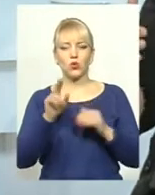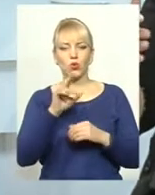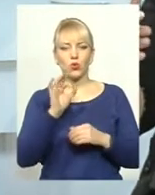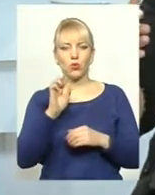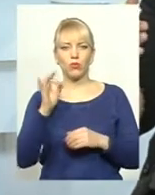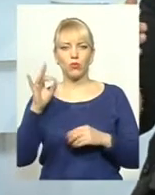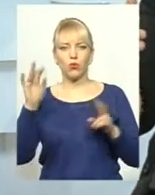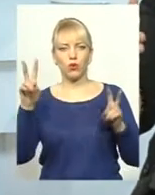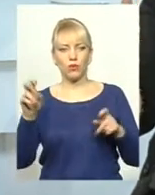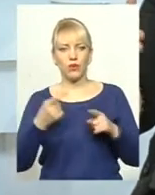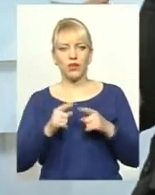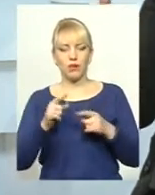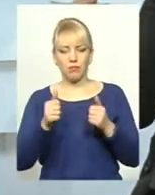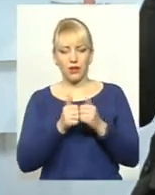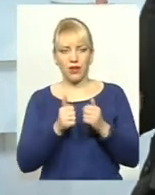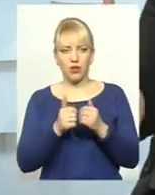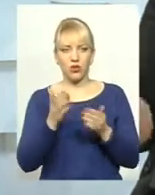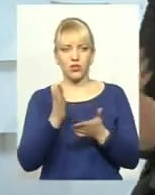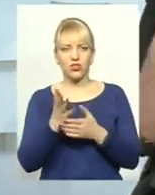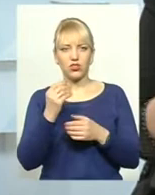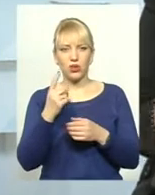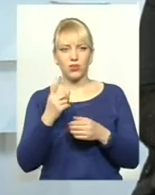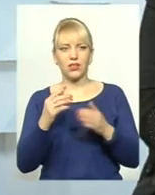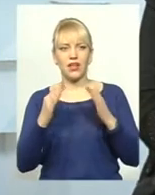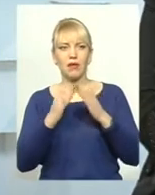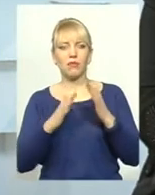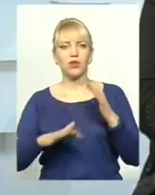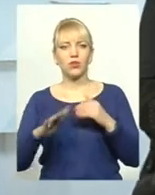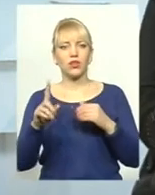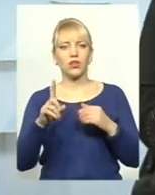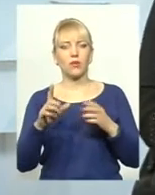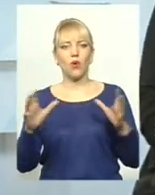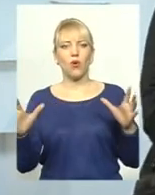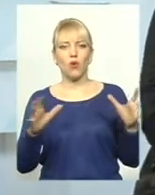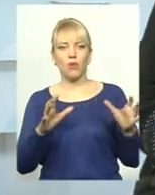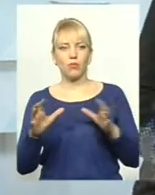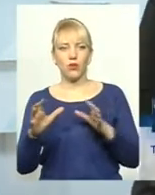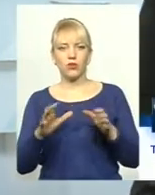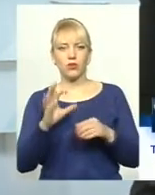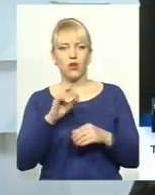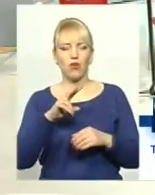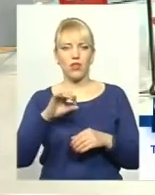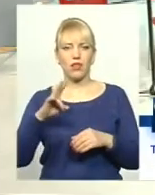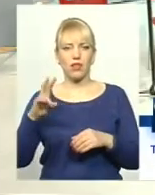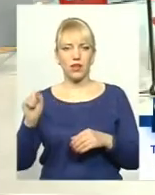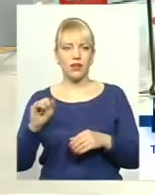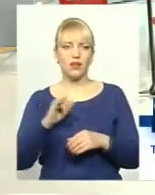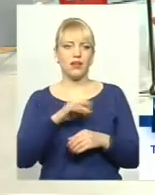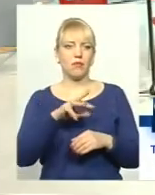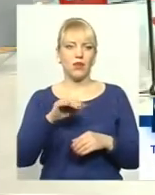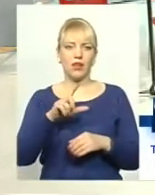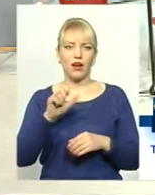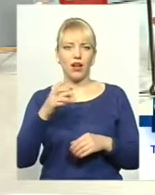буквально один забор, так, знаходиться ще один притулок, яким опікується саме пані Олена і пан Михайло. Там